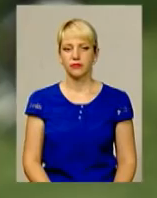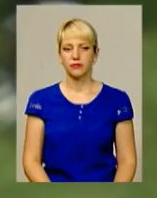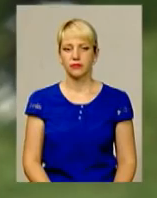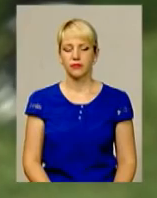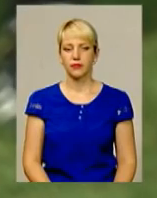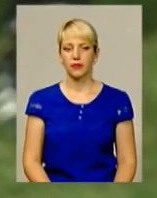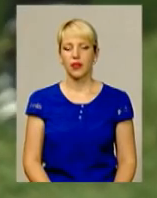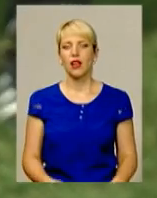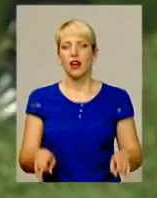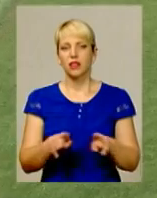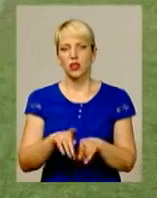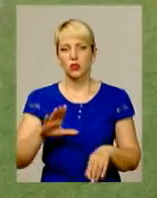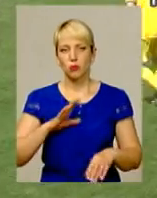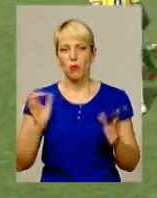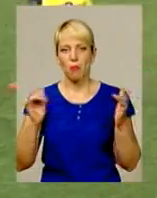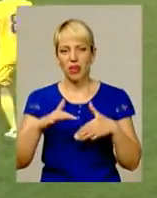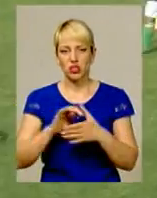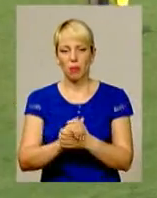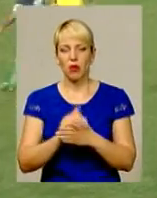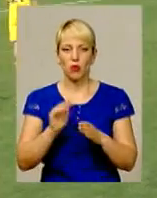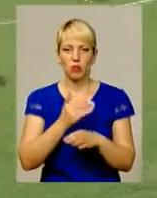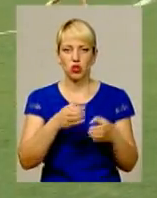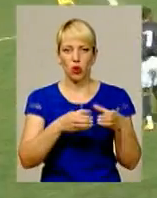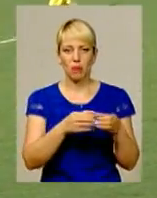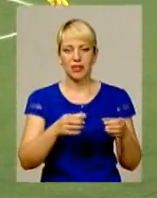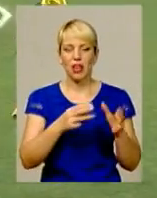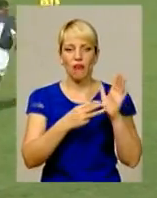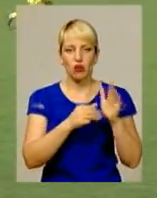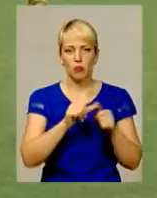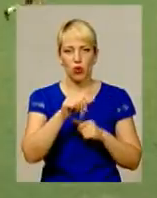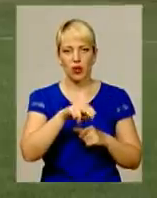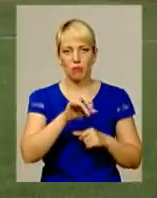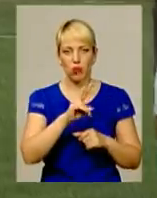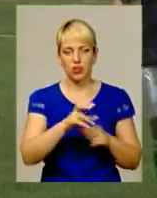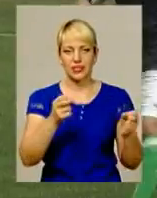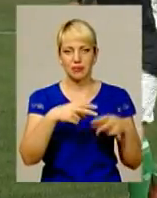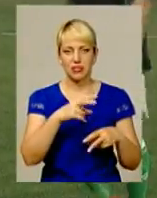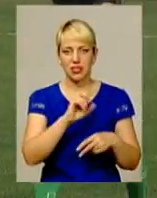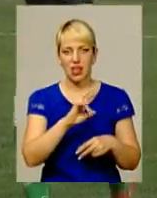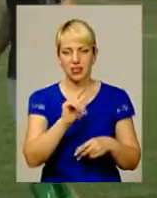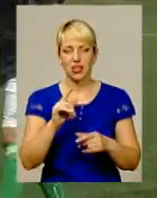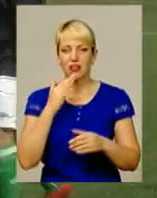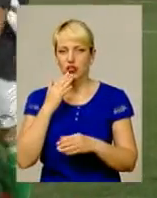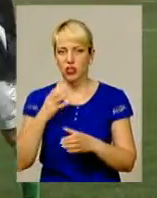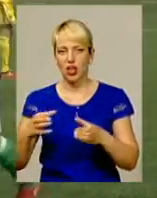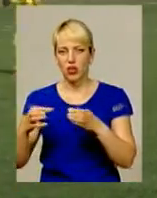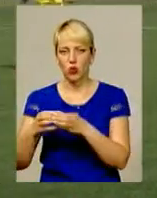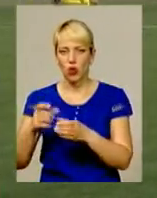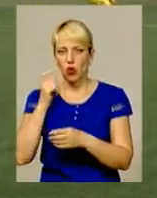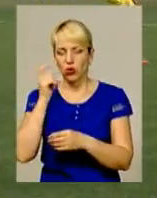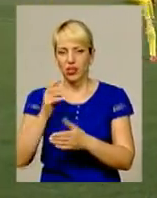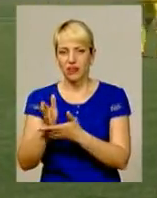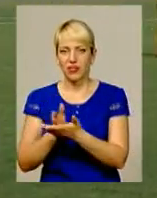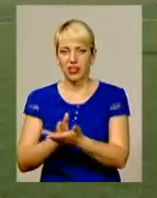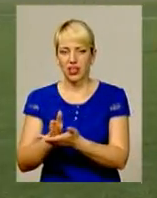А також відбувся матч миру між командою спецназ 8-го окремого полку спецпризначення та Національної збірної України серед